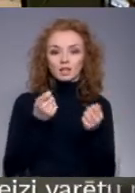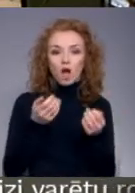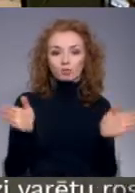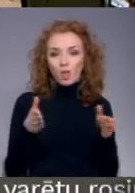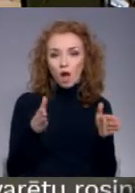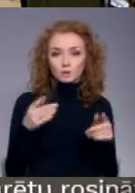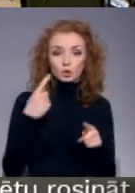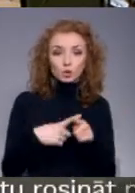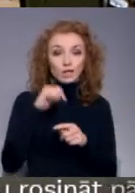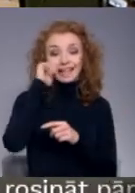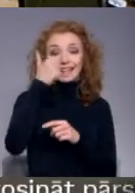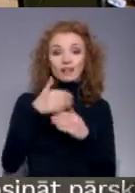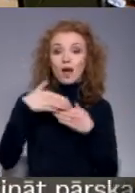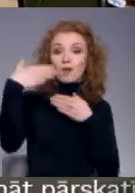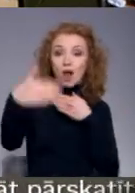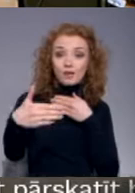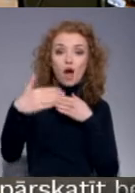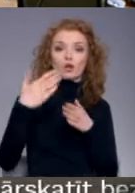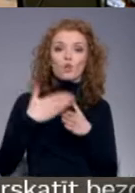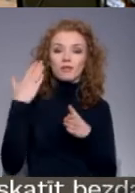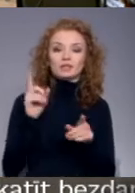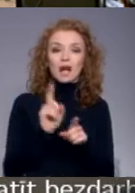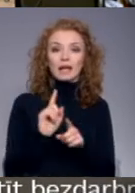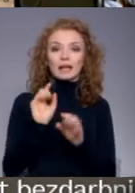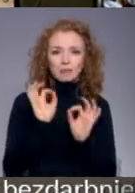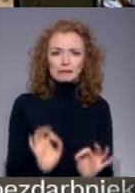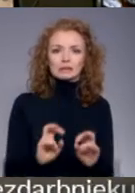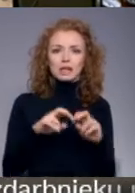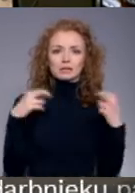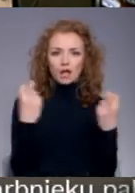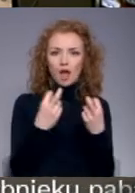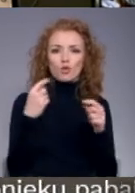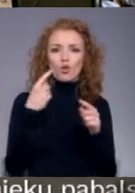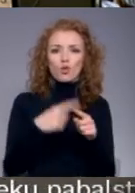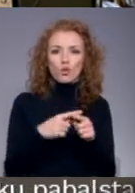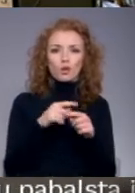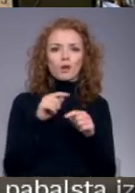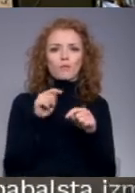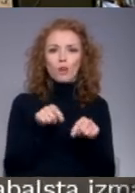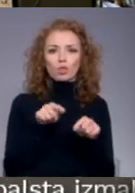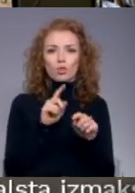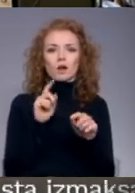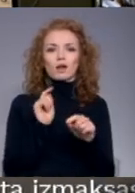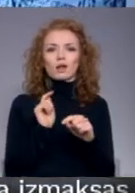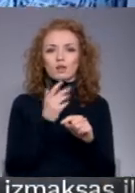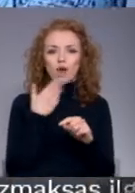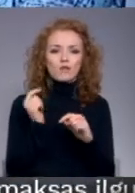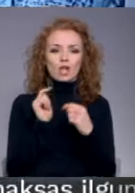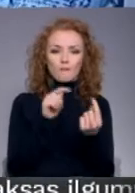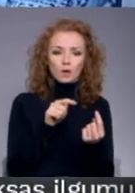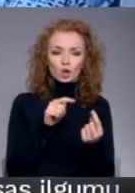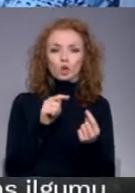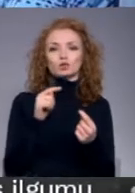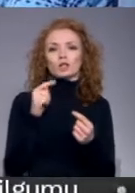Jau rīt dienā talnāt notiks arī pirmā īstā sēde un pret to nesot ievilduši ne pozīcijas, ne opozīcijas deputāti. Par